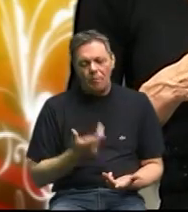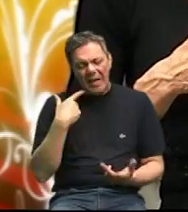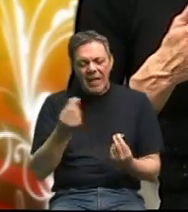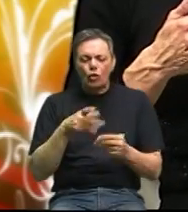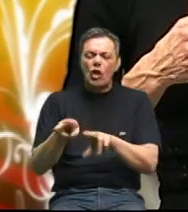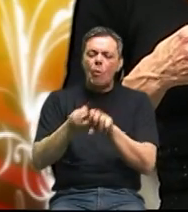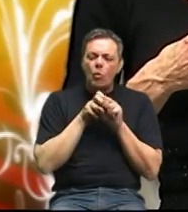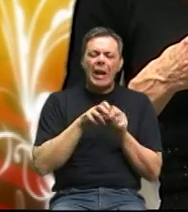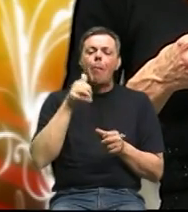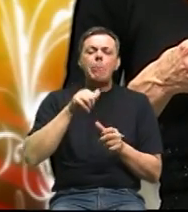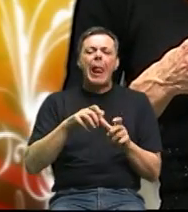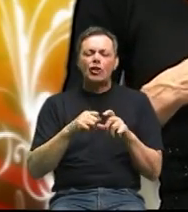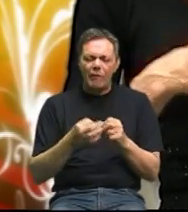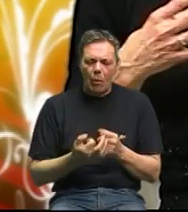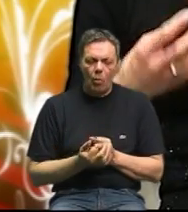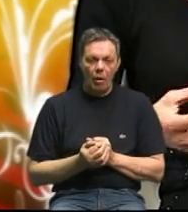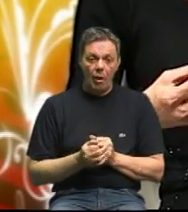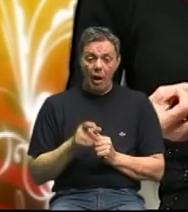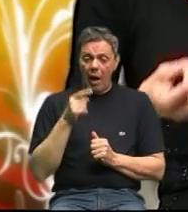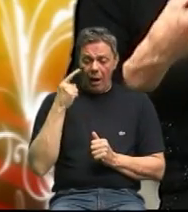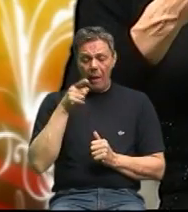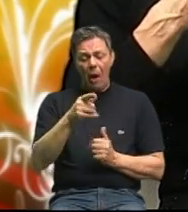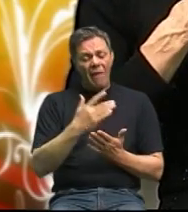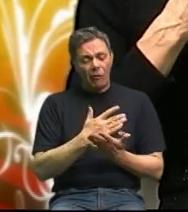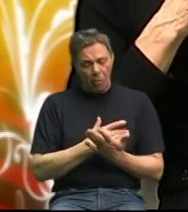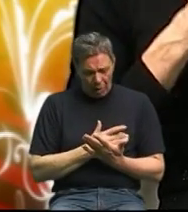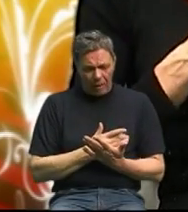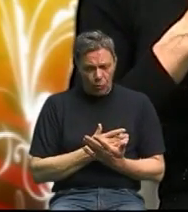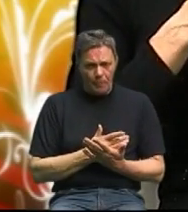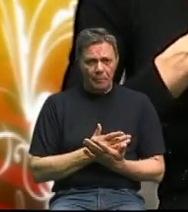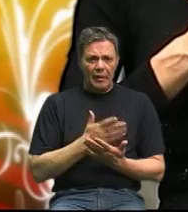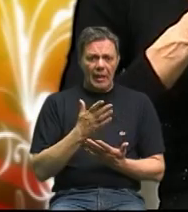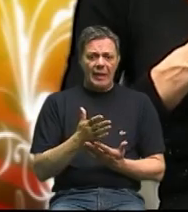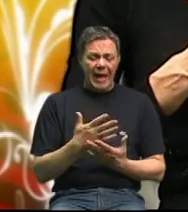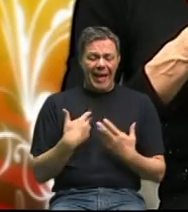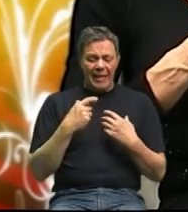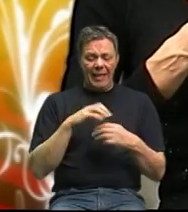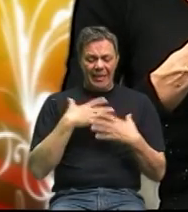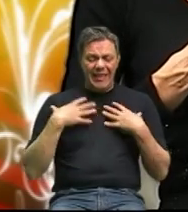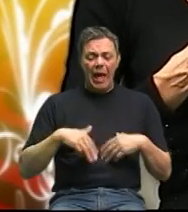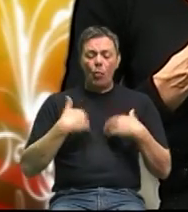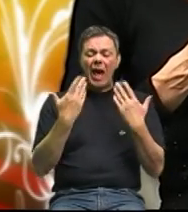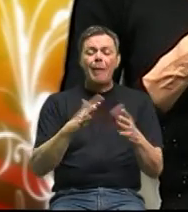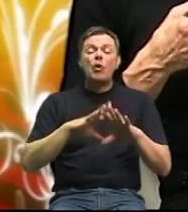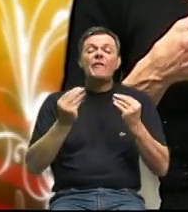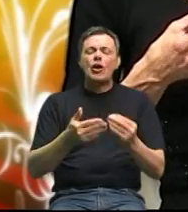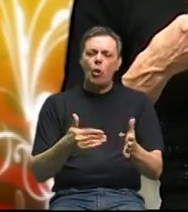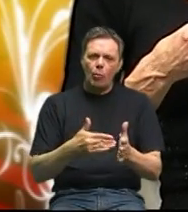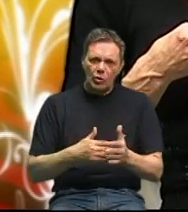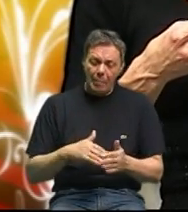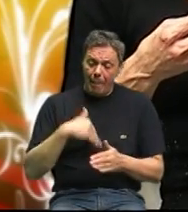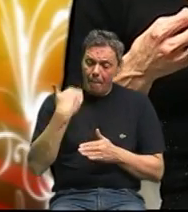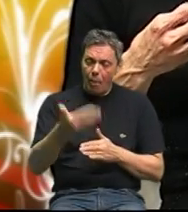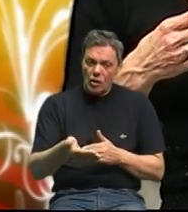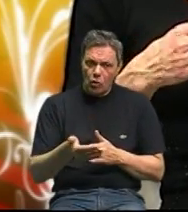čovjek je na ovakvom programe da tijelu da to što sve zdravo njemu treba poslije